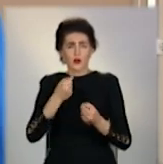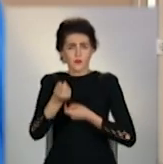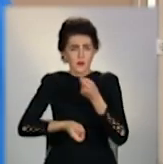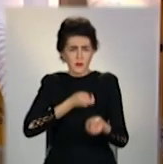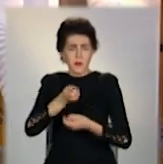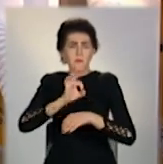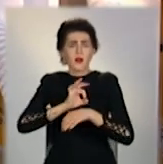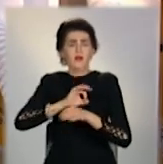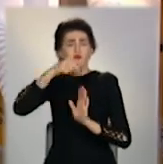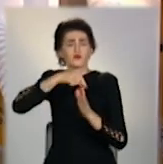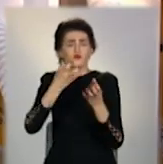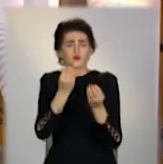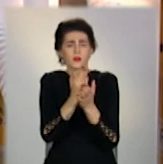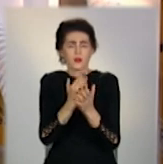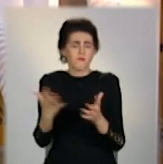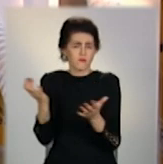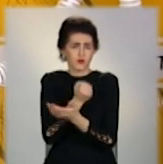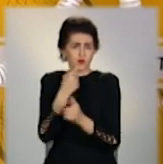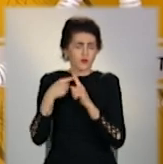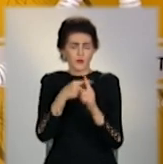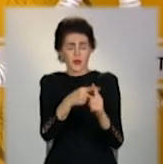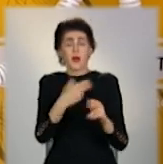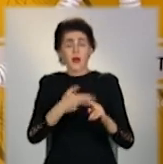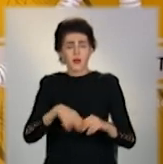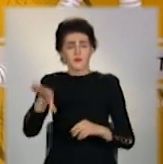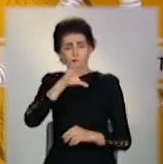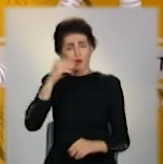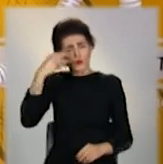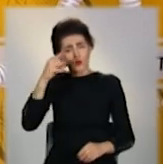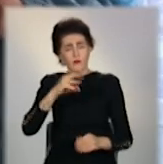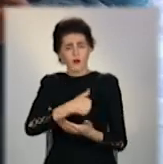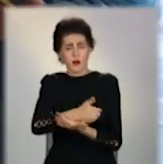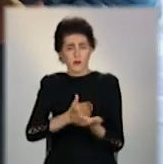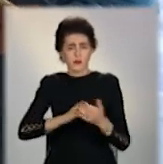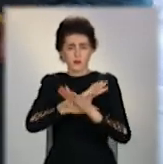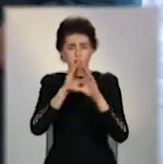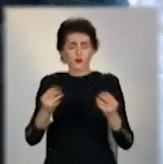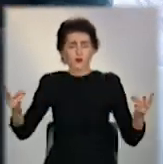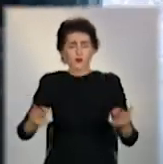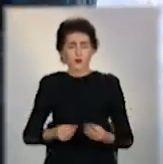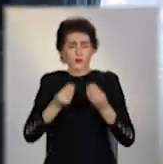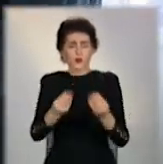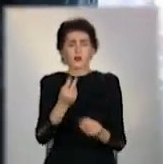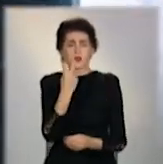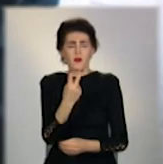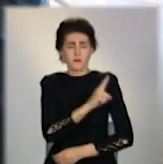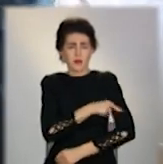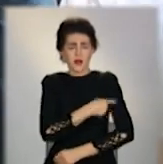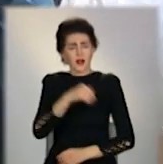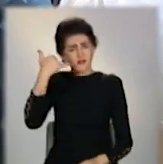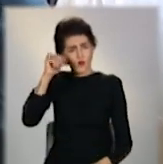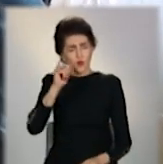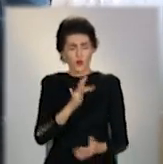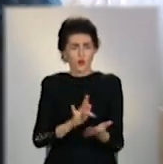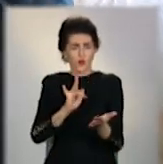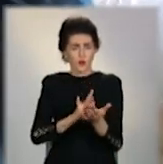захворюваннями. Надсучасні апарати, здатні підлаштовуватися під особисті потреби кожного пацієнта, отримали одразу дві лікарні кривого рогу.